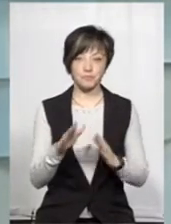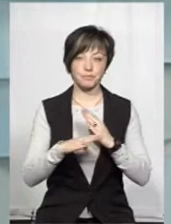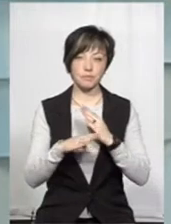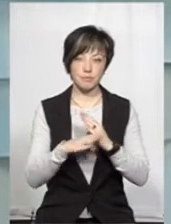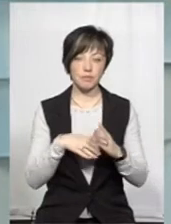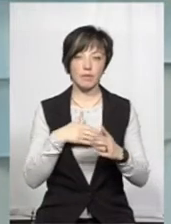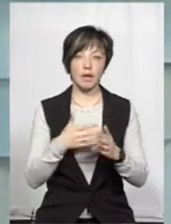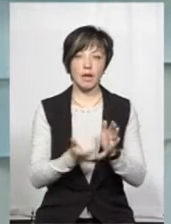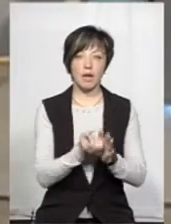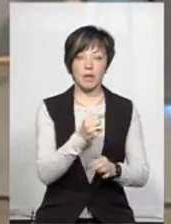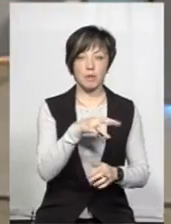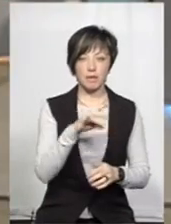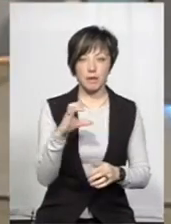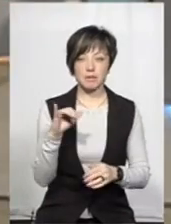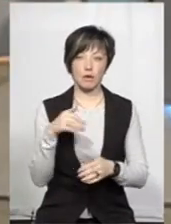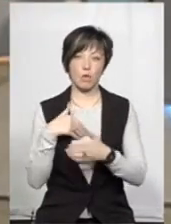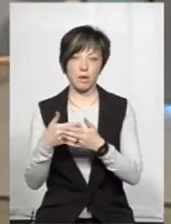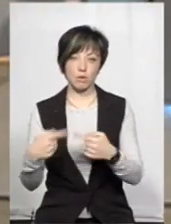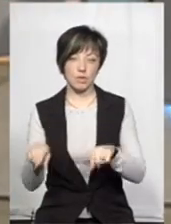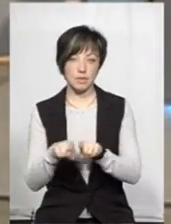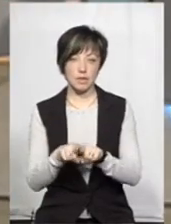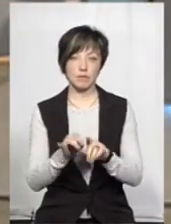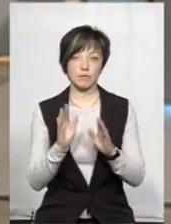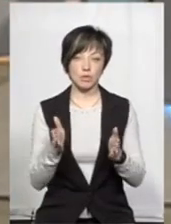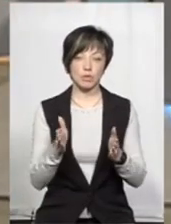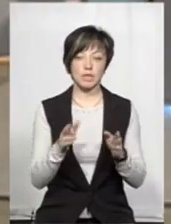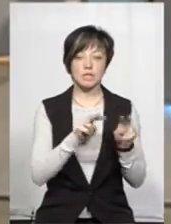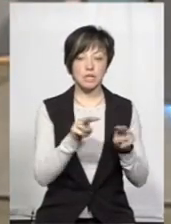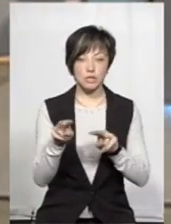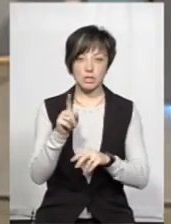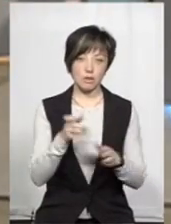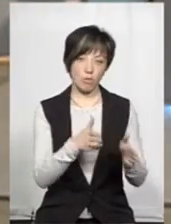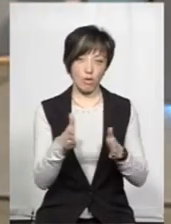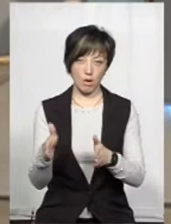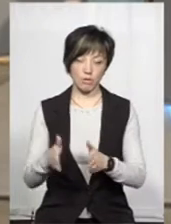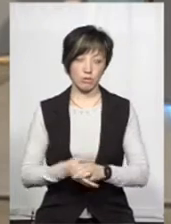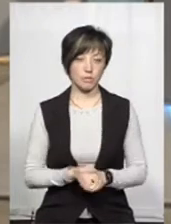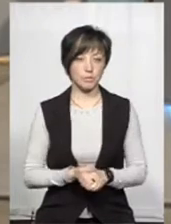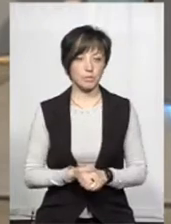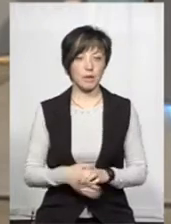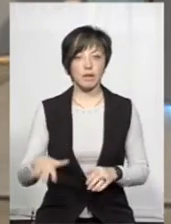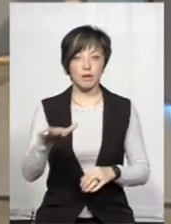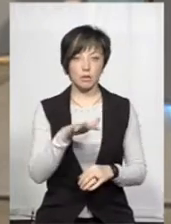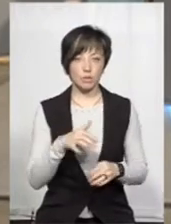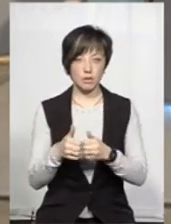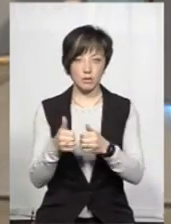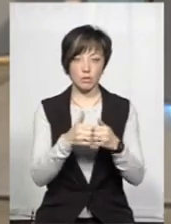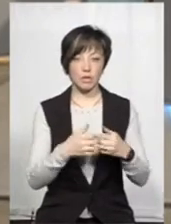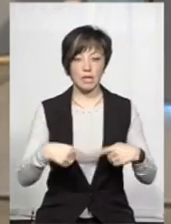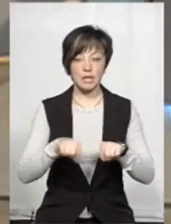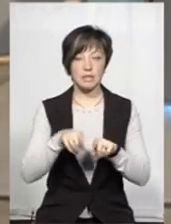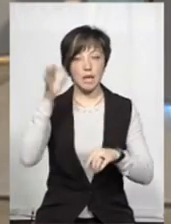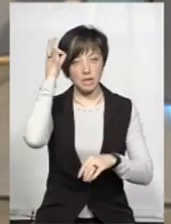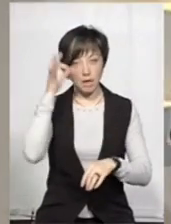допомагати і рятувальники, і в тому числі громадські формування, які будуть стежити за порядком на території довкола ділянців. От